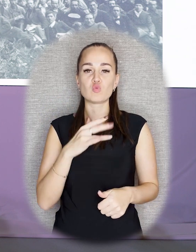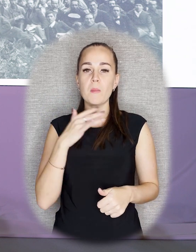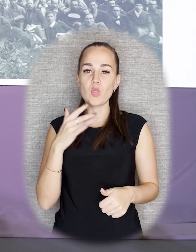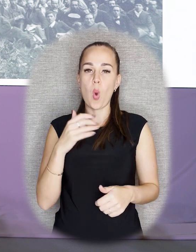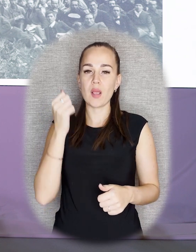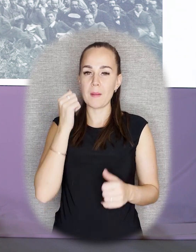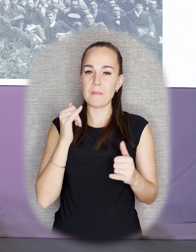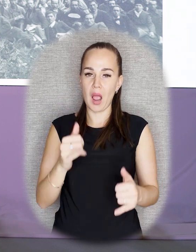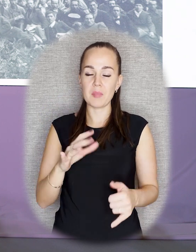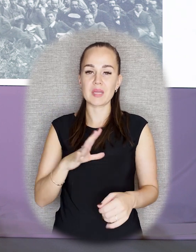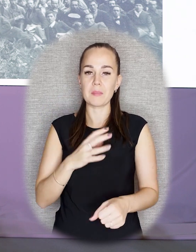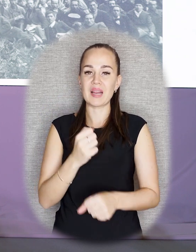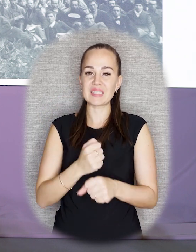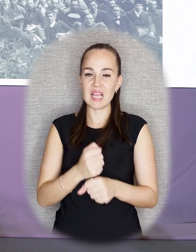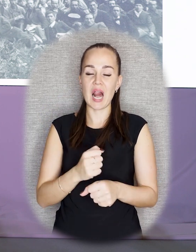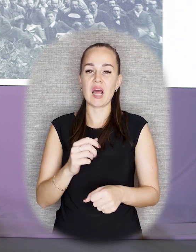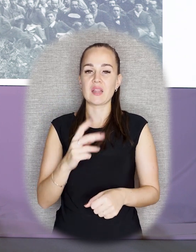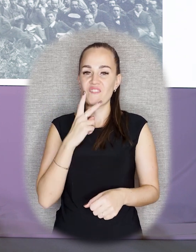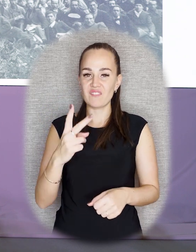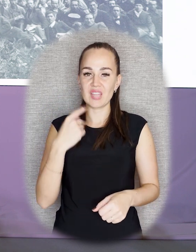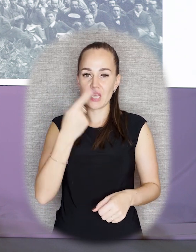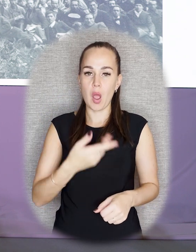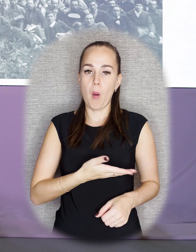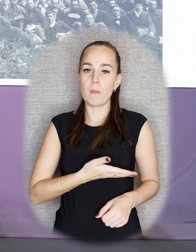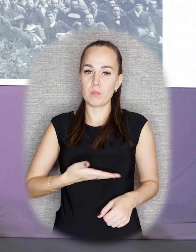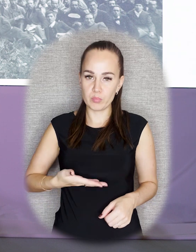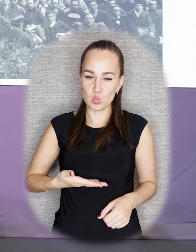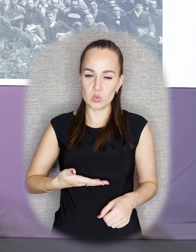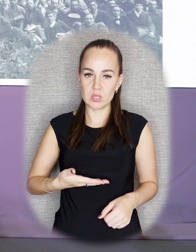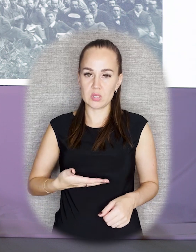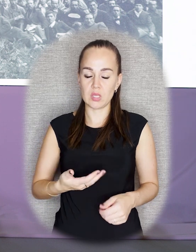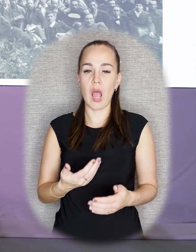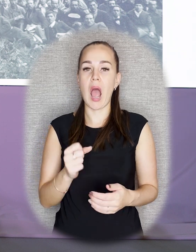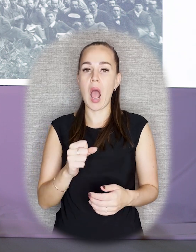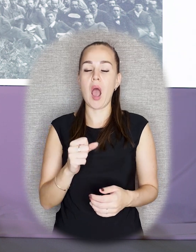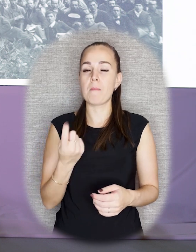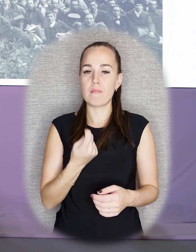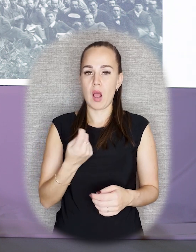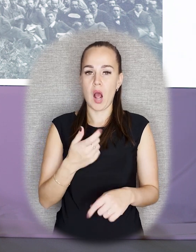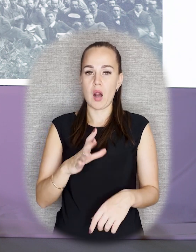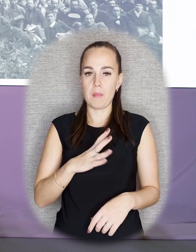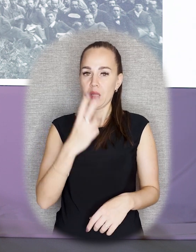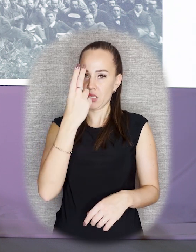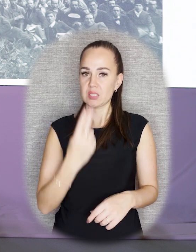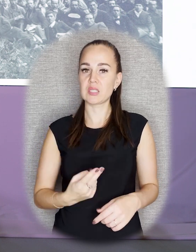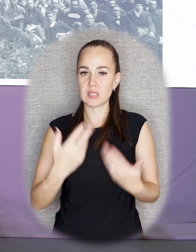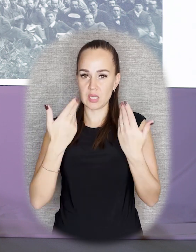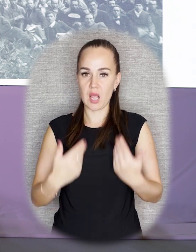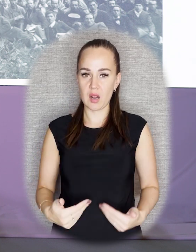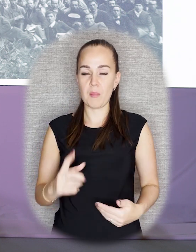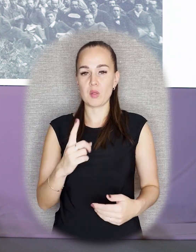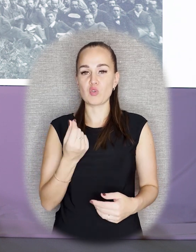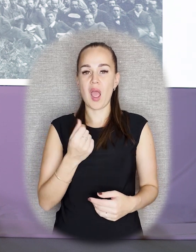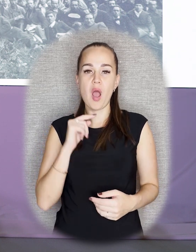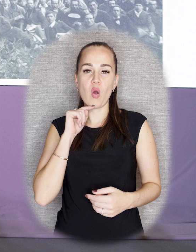выполнены в форме бюста, наверное, где-то 15 или 17 из 31 памятника установленного. Это было вызвано как